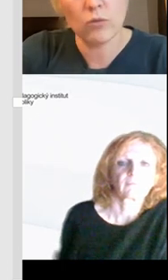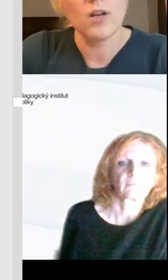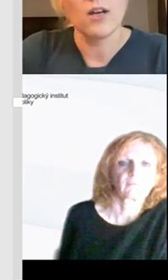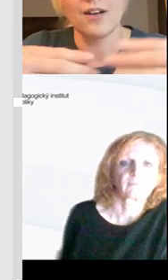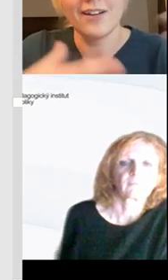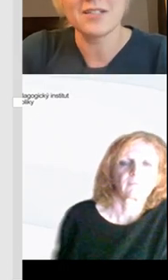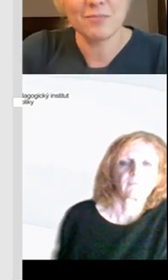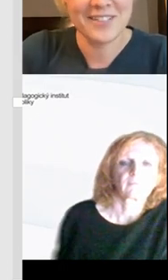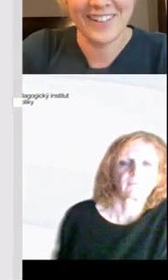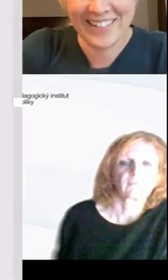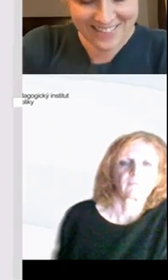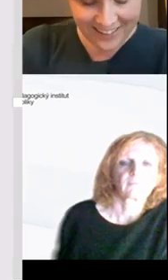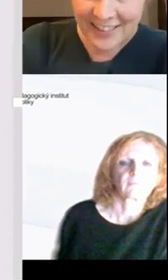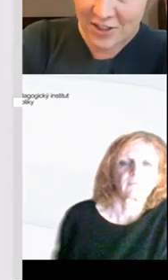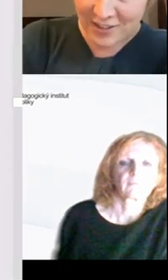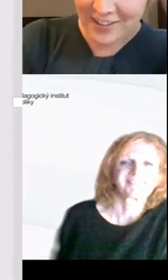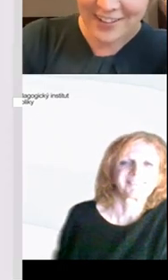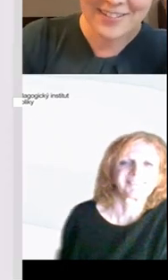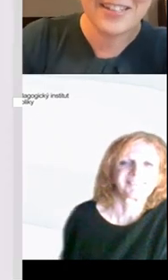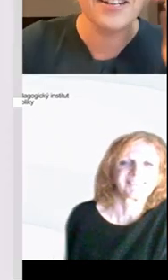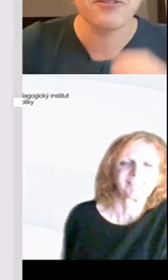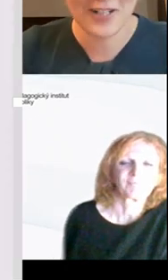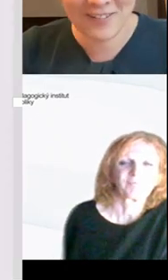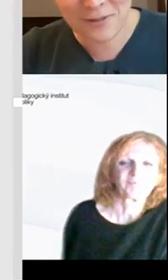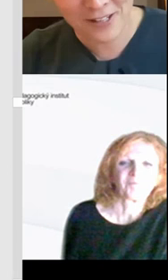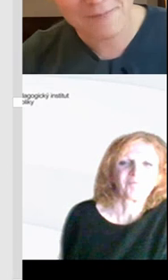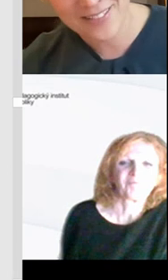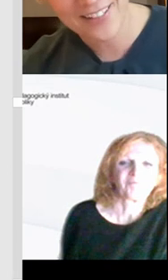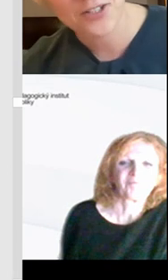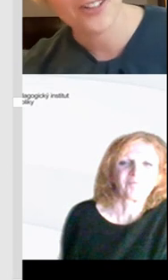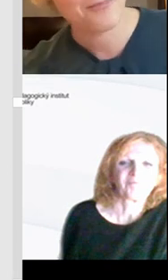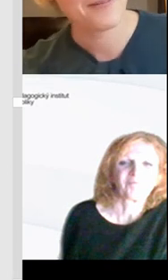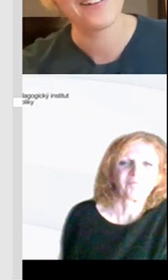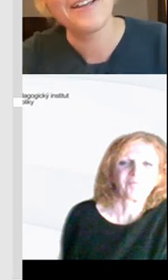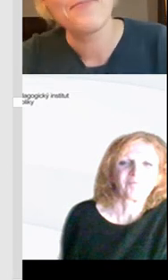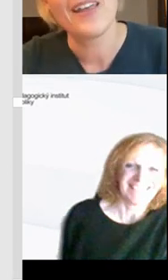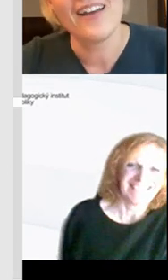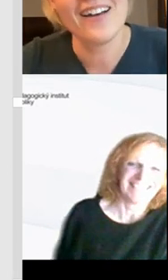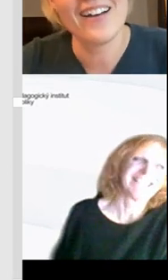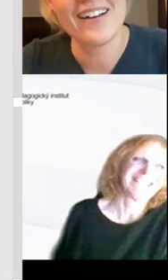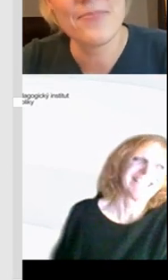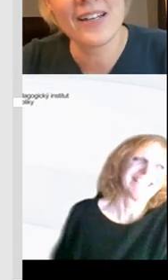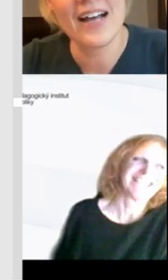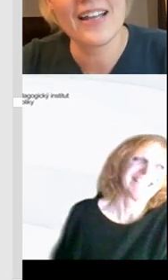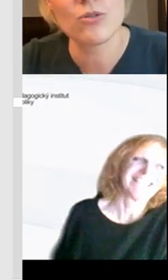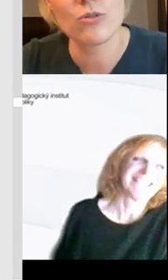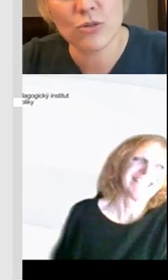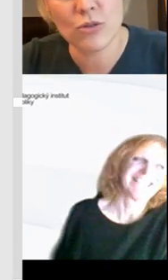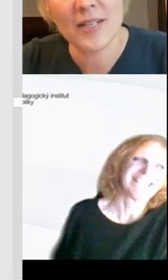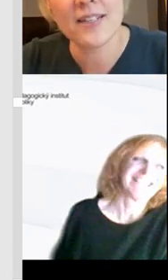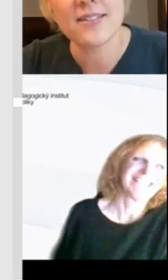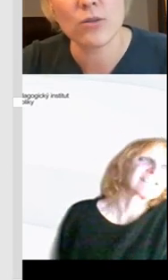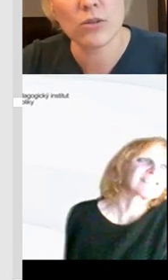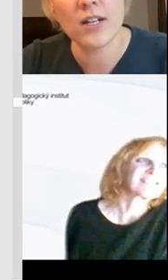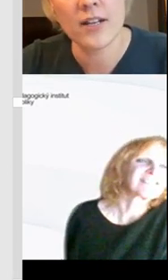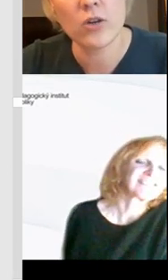přispívatelů. Já jsem říkala dneska krásně, že teda jeden je v Ostravě a druhý je v Praze, i když to tak úplně není. Ale jsou